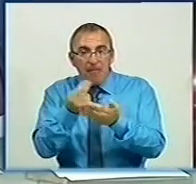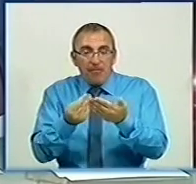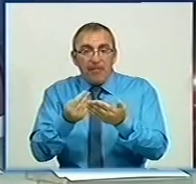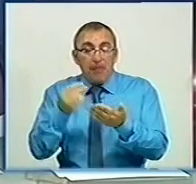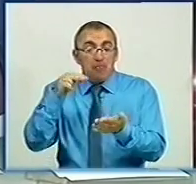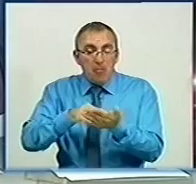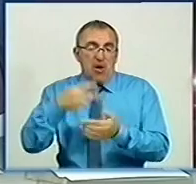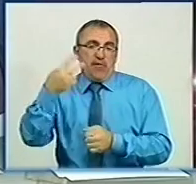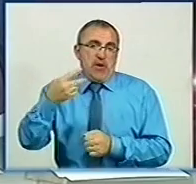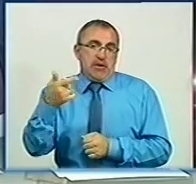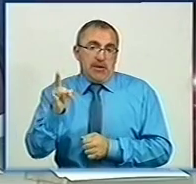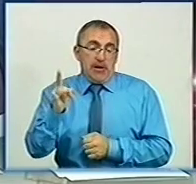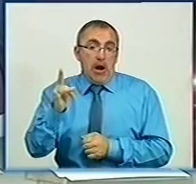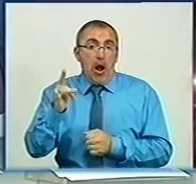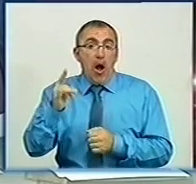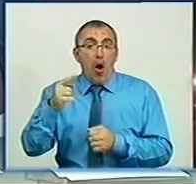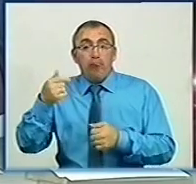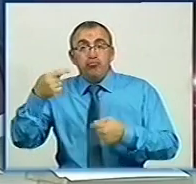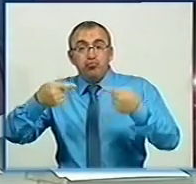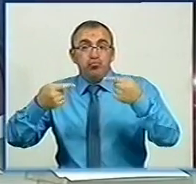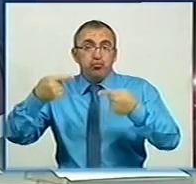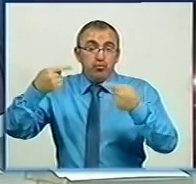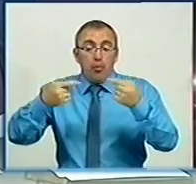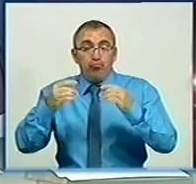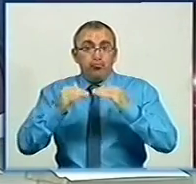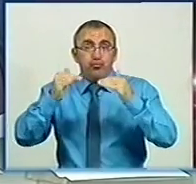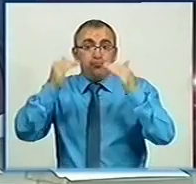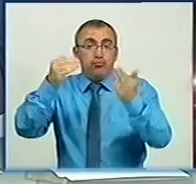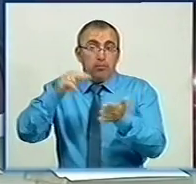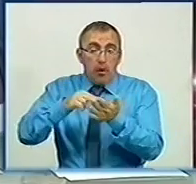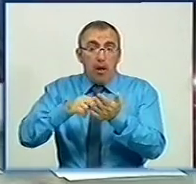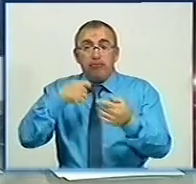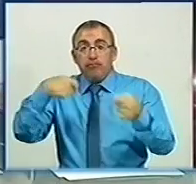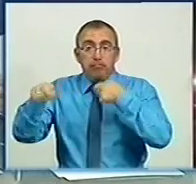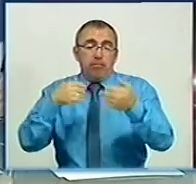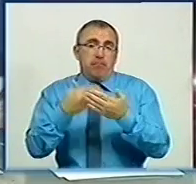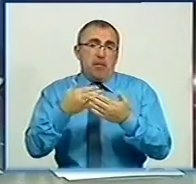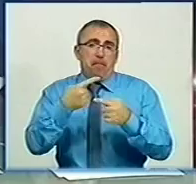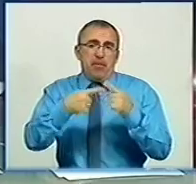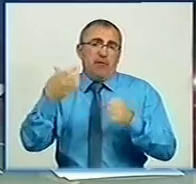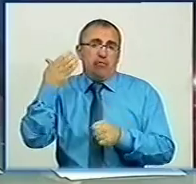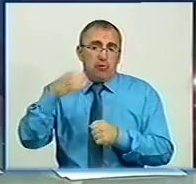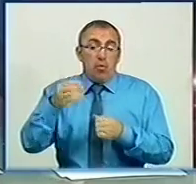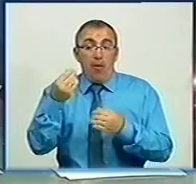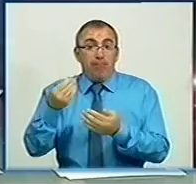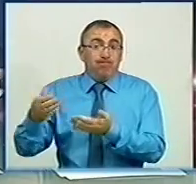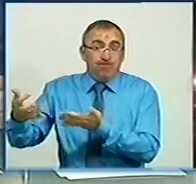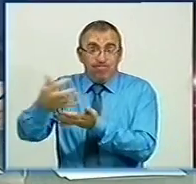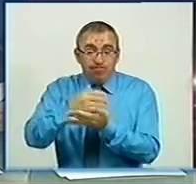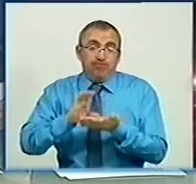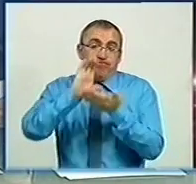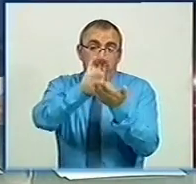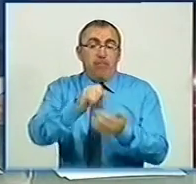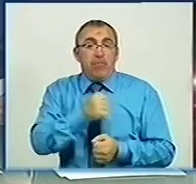гривень. На торгах ціна збільшувалася в десятеро, лотів розпродали з півсотні. Зібрані кошти передали бійцям, малюнок